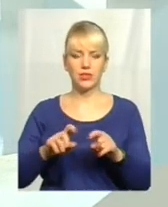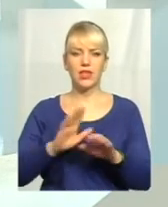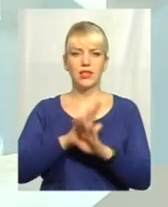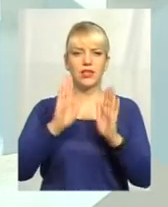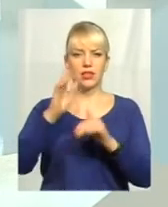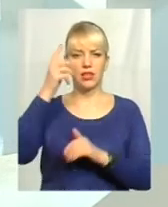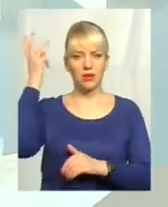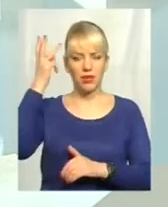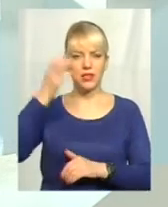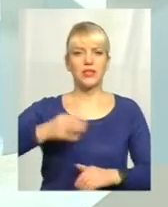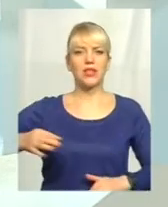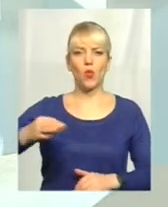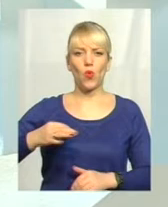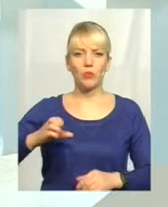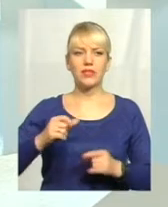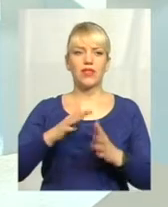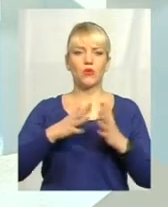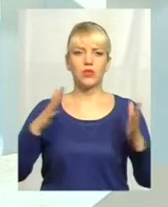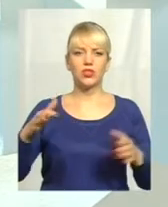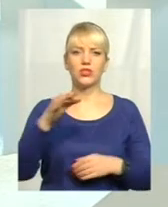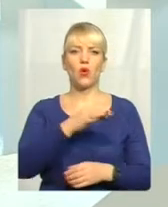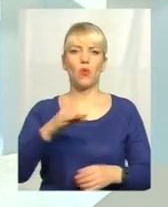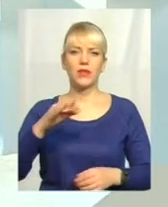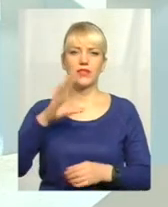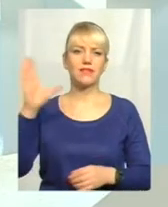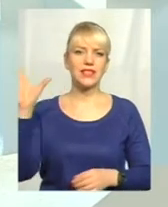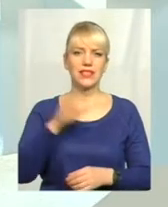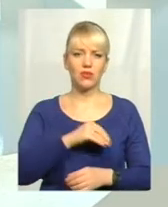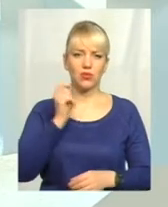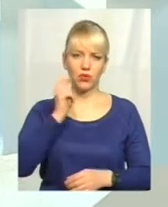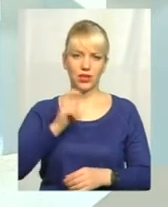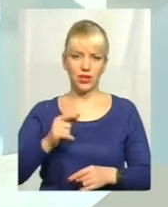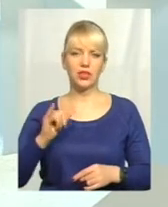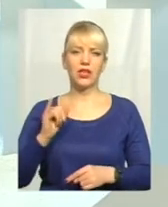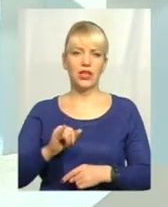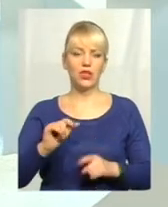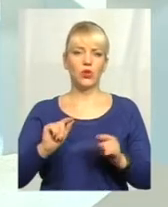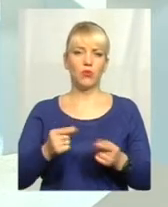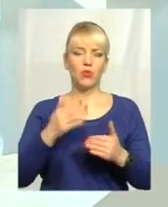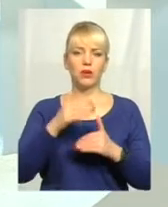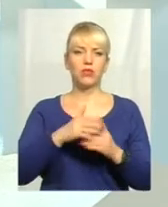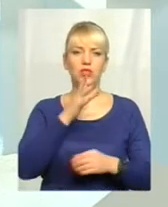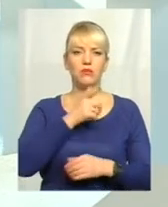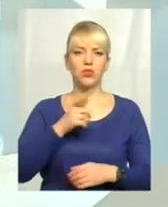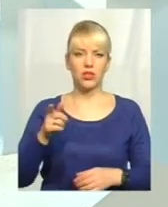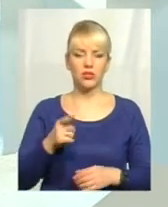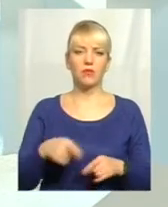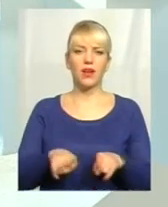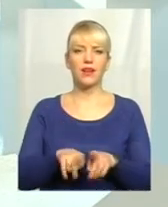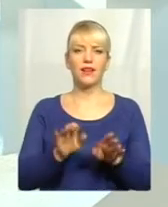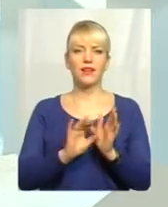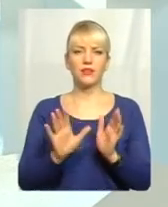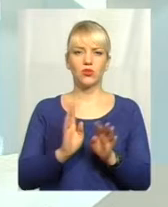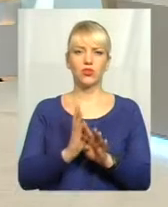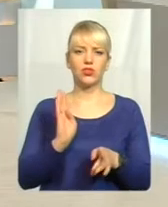тільки в Хмельницькій області, а в більшості областей України. Ось, тому найближчим часом така електронна черга вже